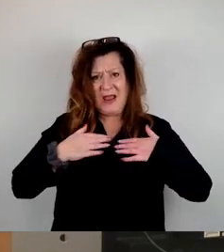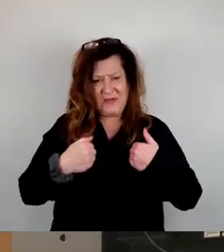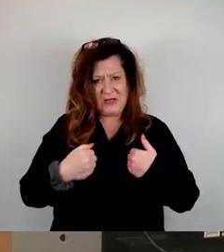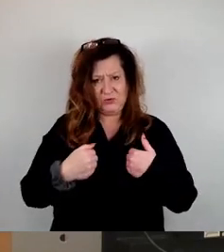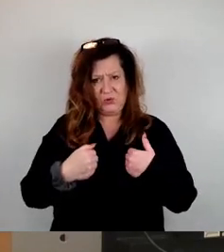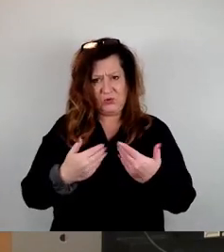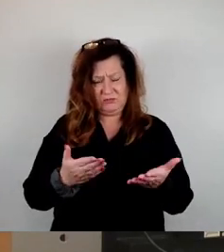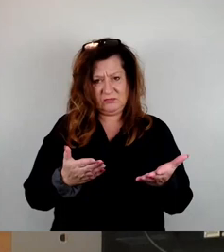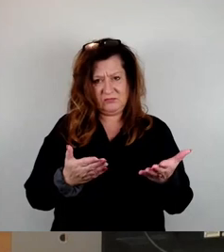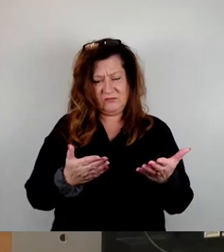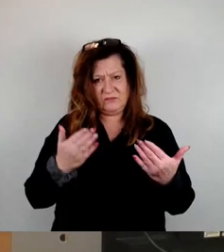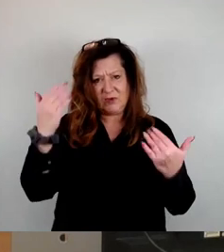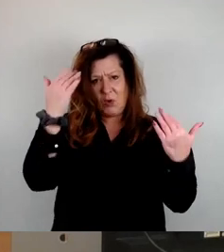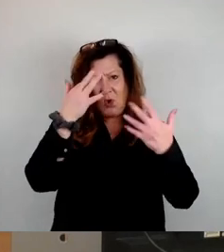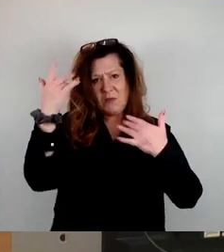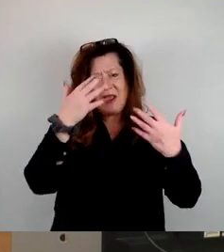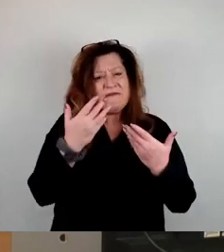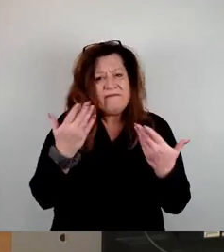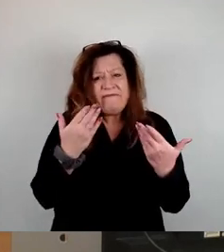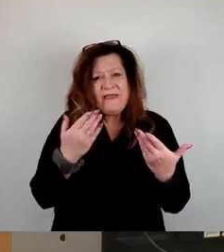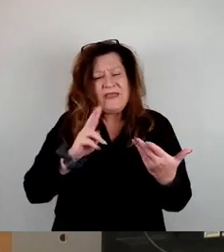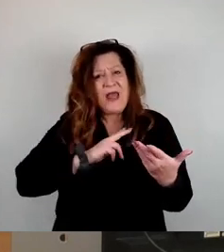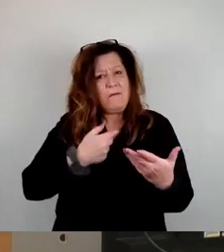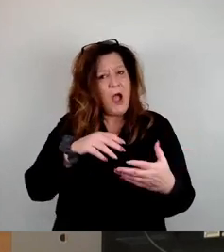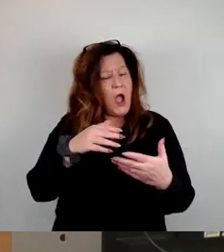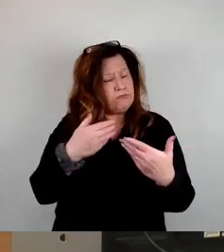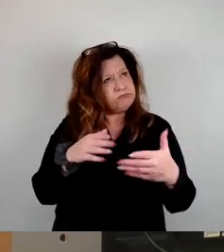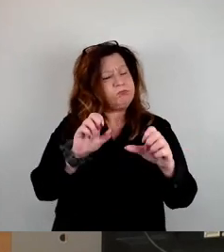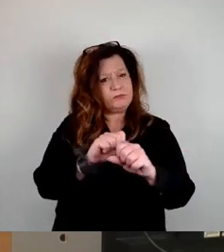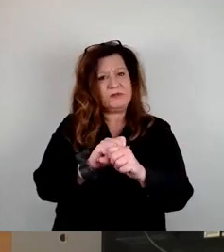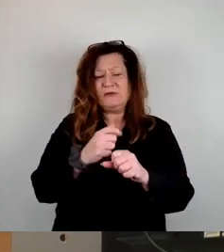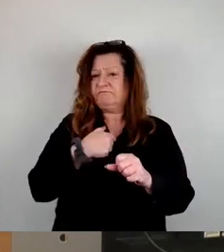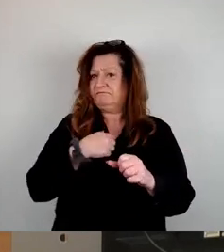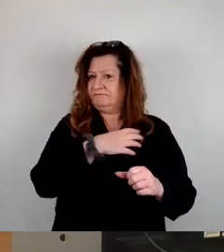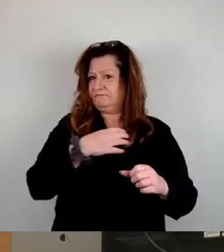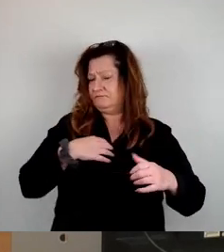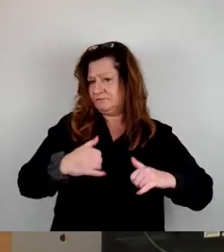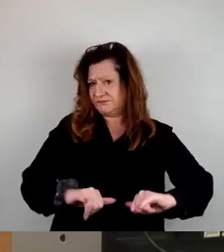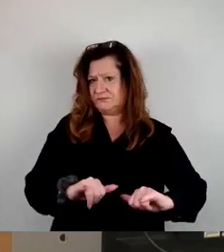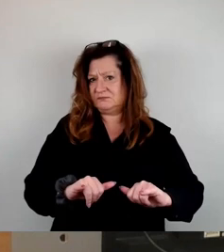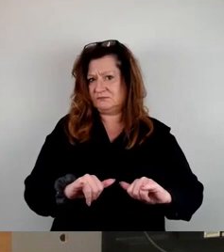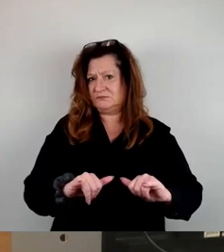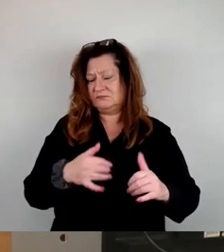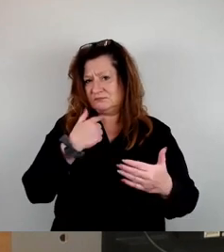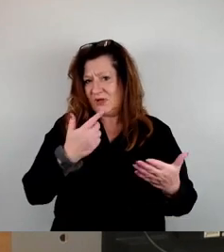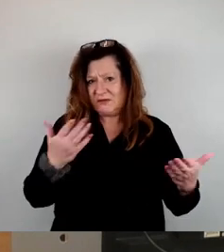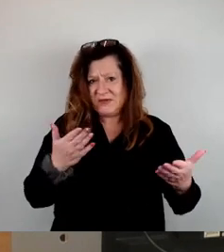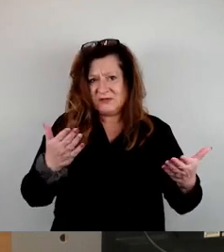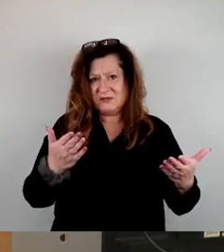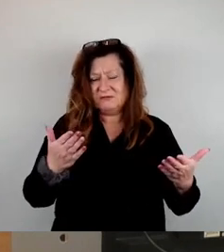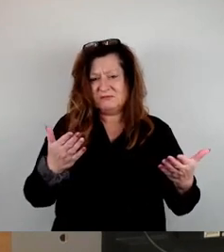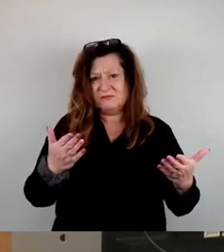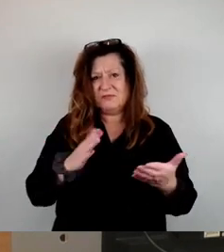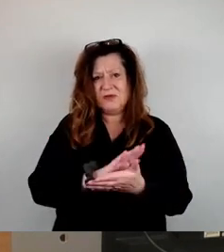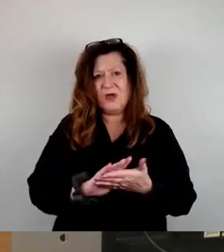wie kann ich das ausdrücken? Ich bin gebürtischer Dresdner und sage ganz einfach, ja,